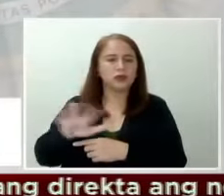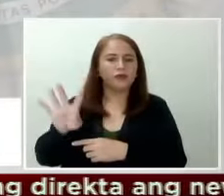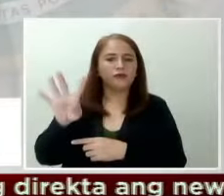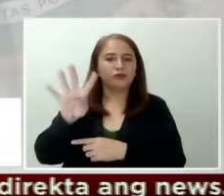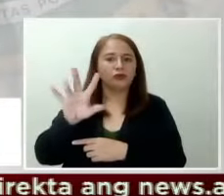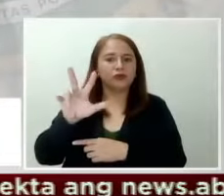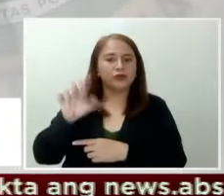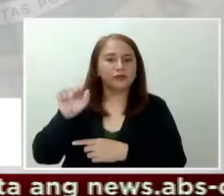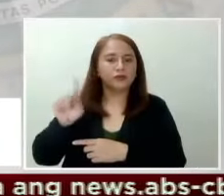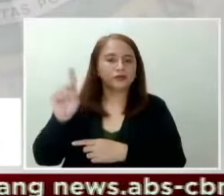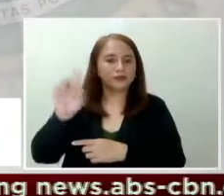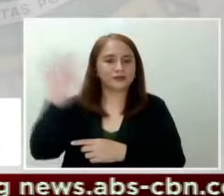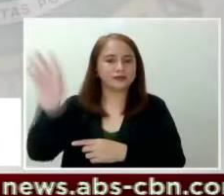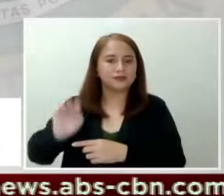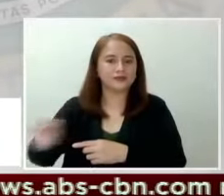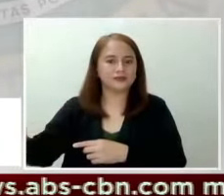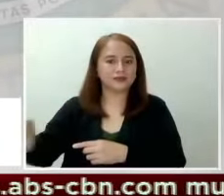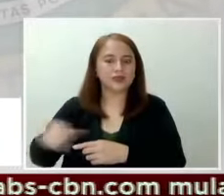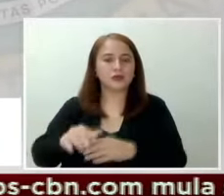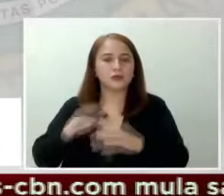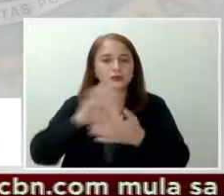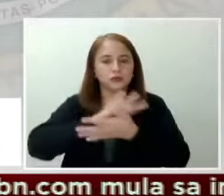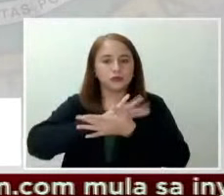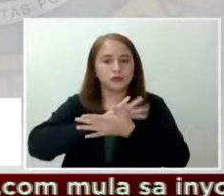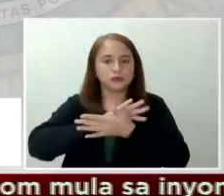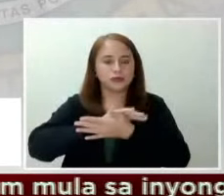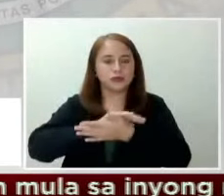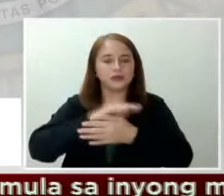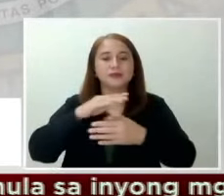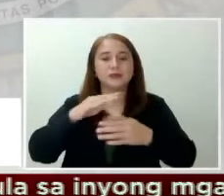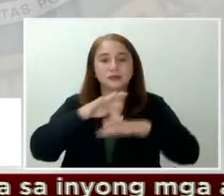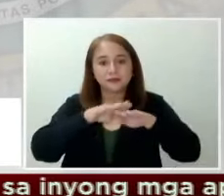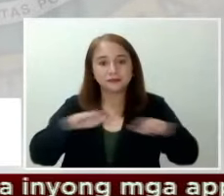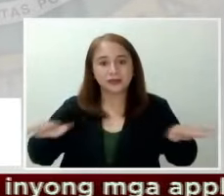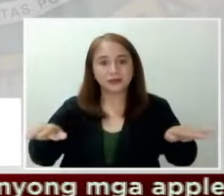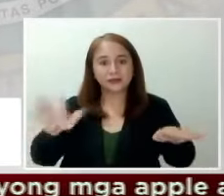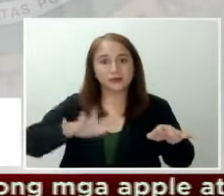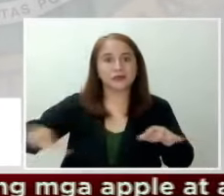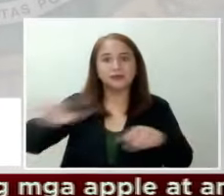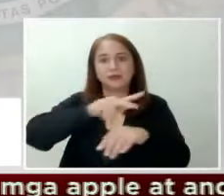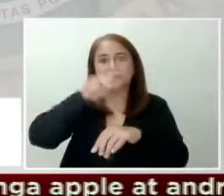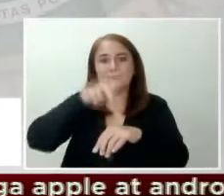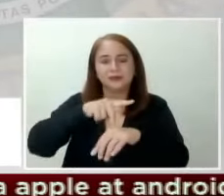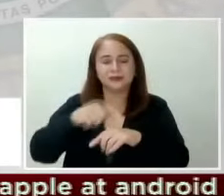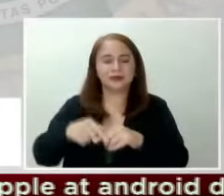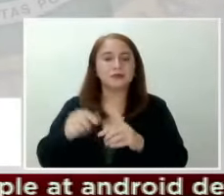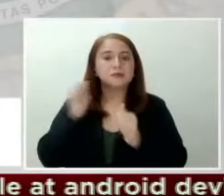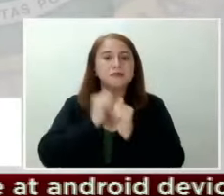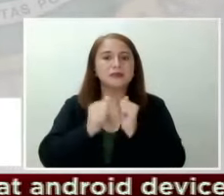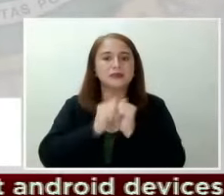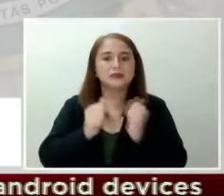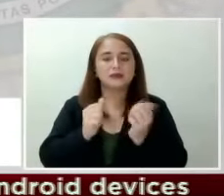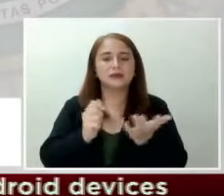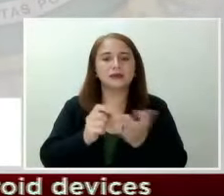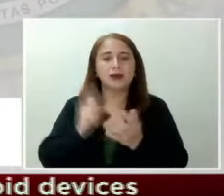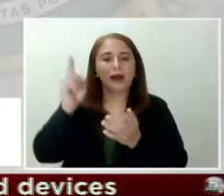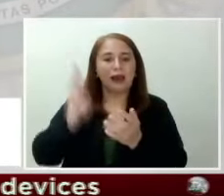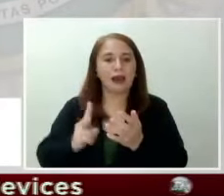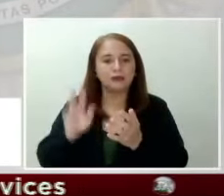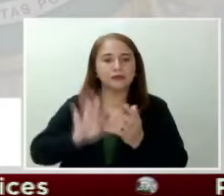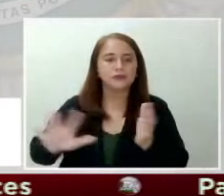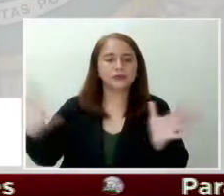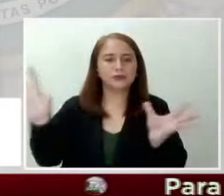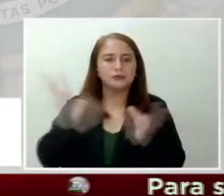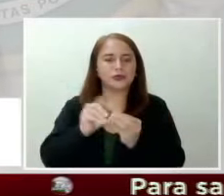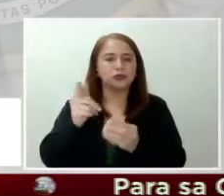.1% ang COVID-19 bed occupancy sa buong bansa. Halos kalahati ng kabuang bilang ng 29